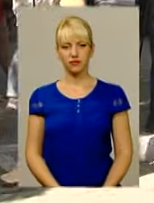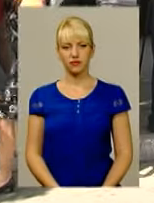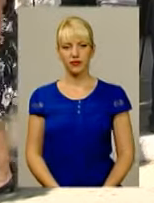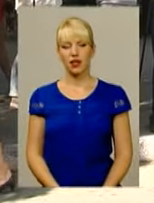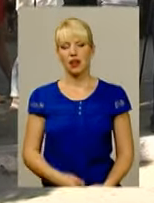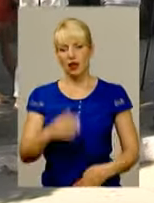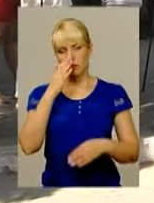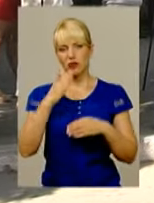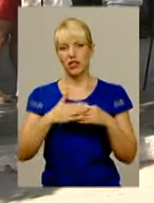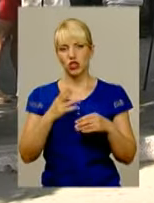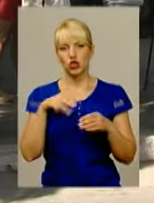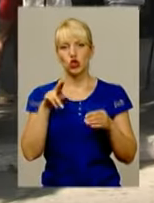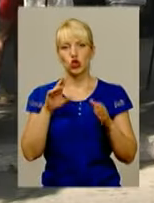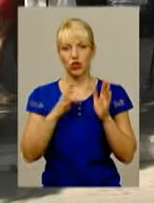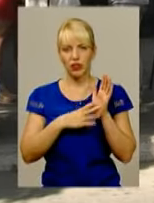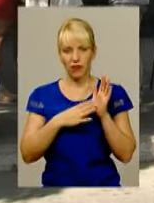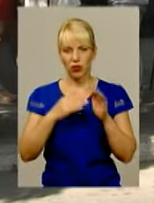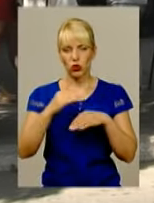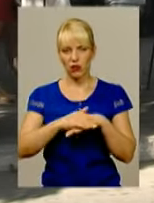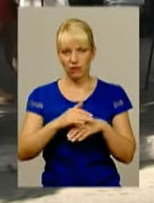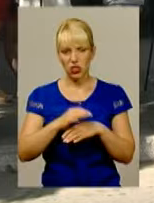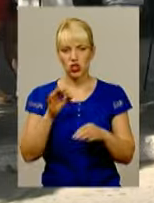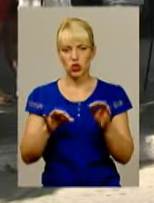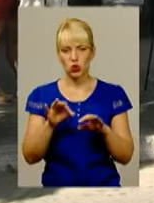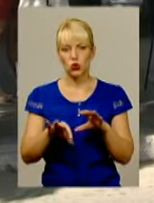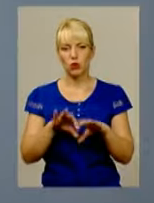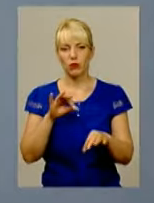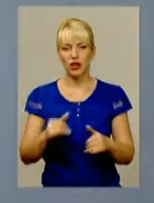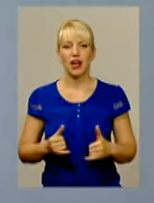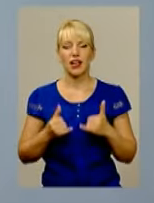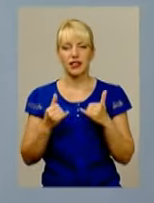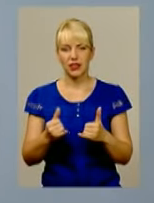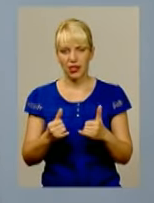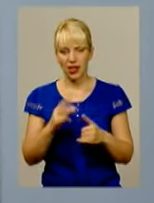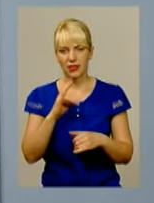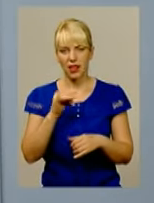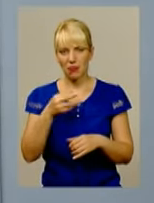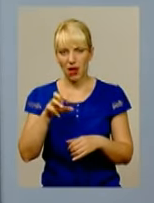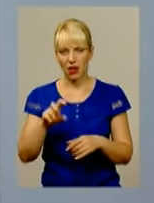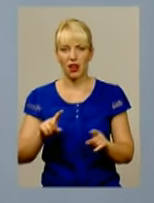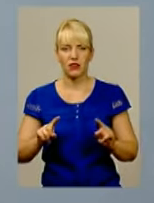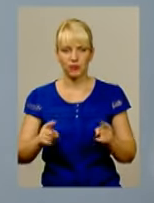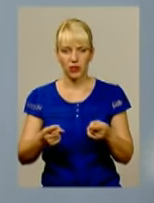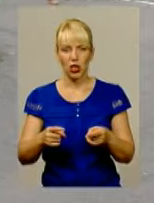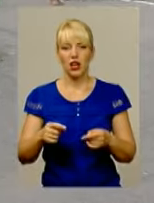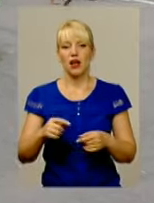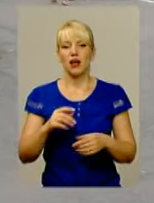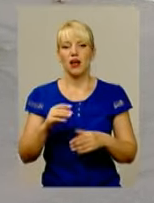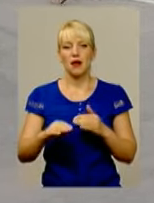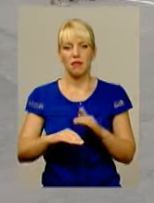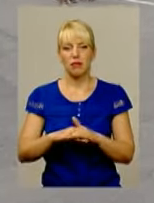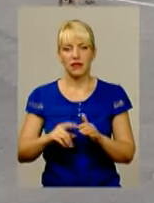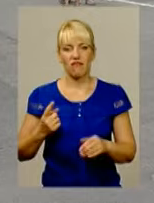Ближче до 9-ї вечора суд таки обирає для Євгена Неймака запобіжний захід. Взяття під варту. Аж до 27